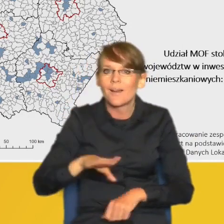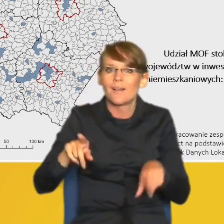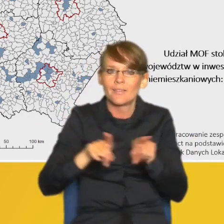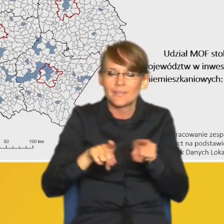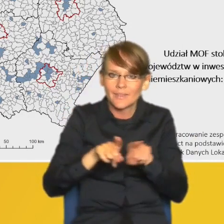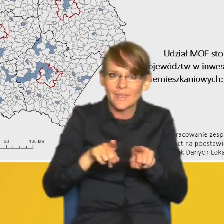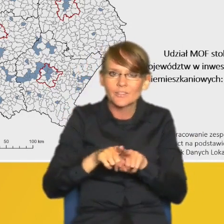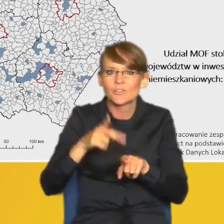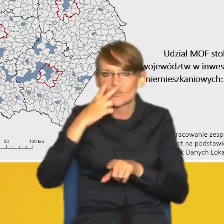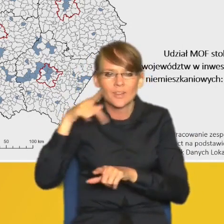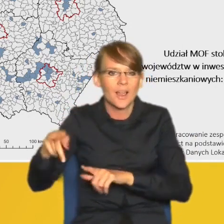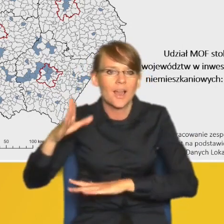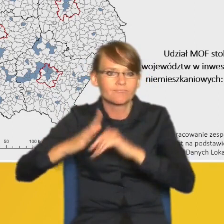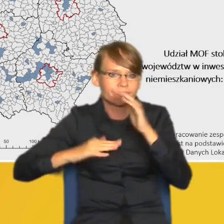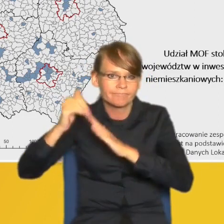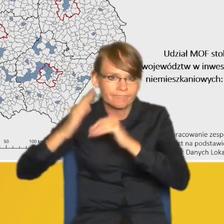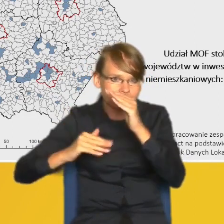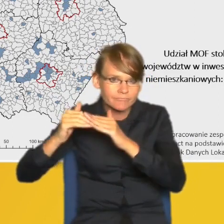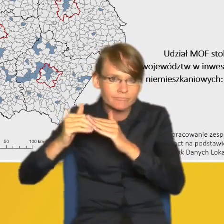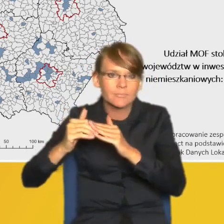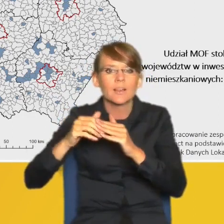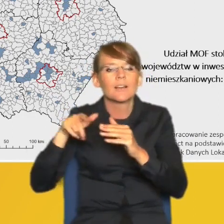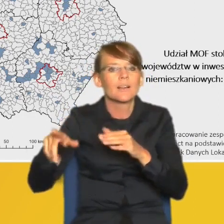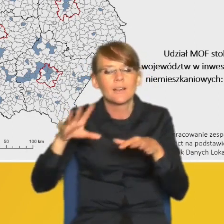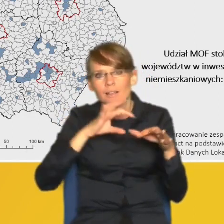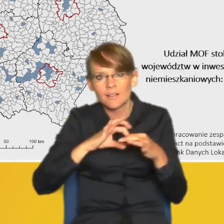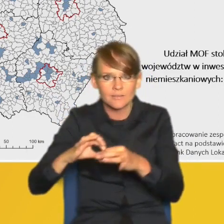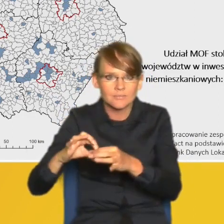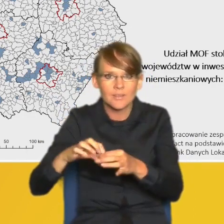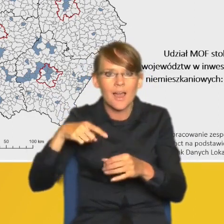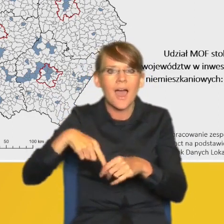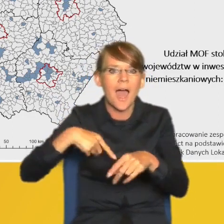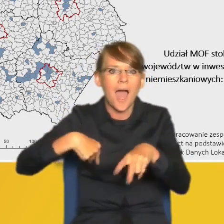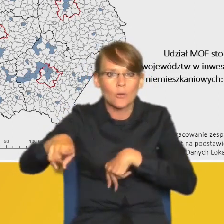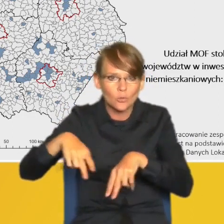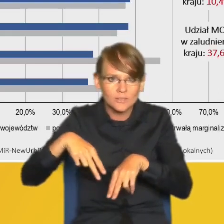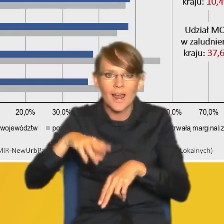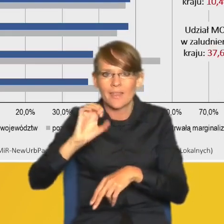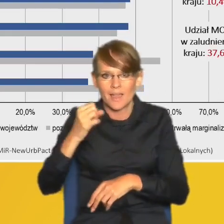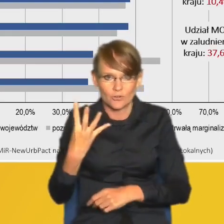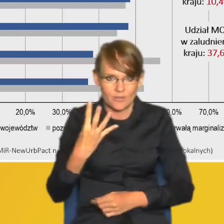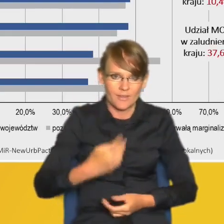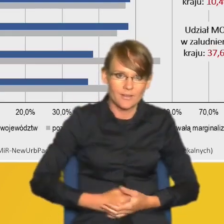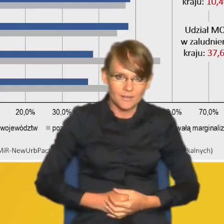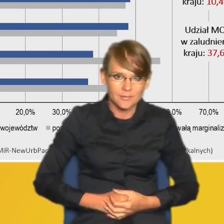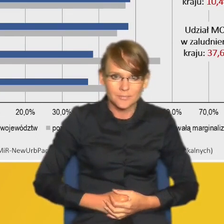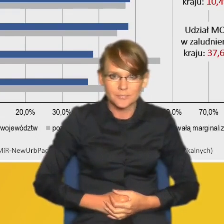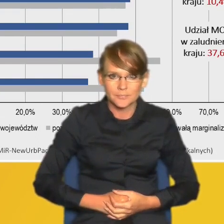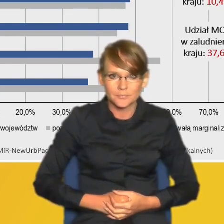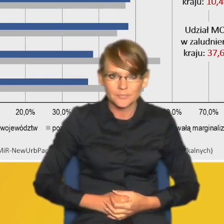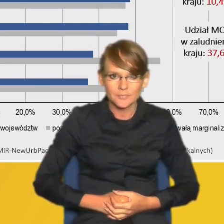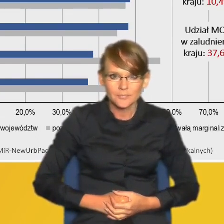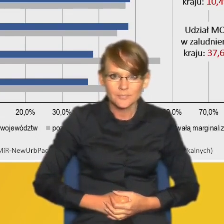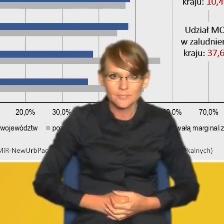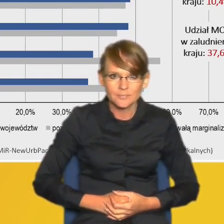inwestycje, które nawiązują do przebiegu autostrady A4. Jeśli